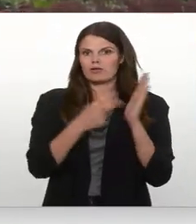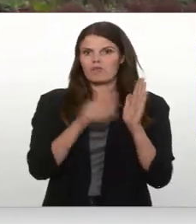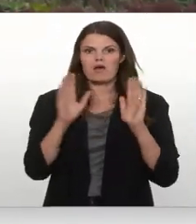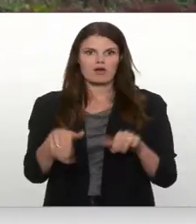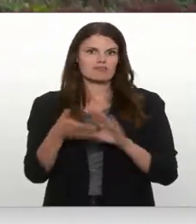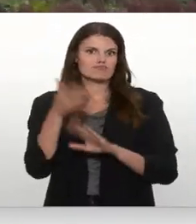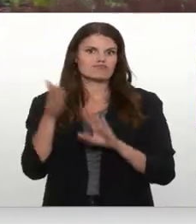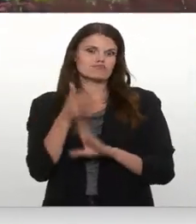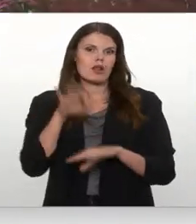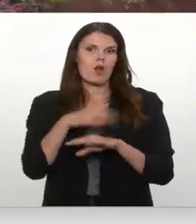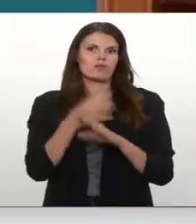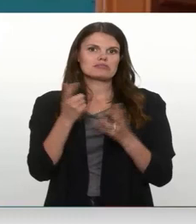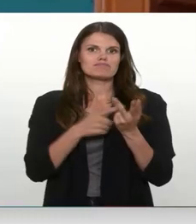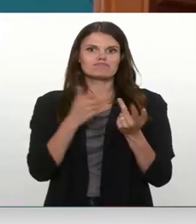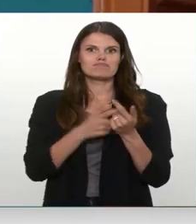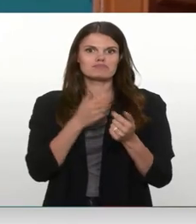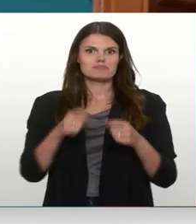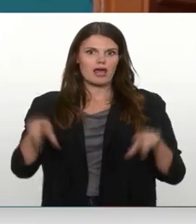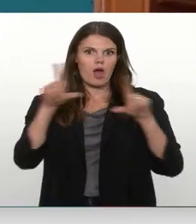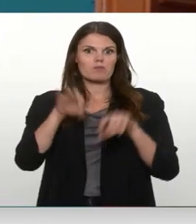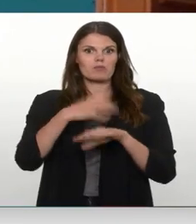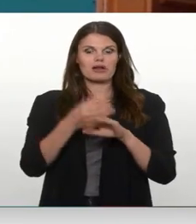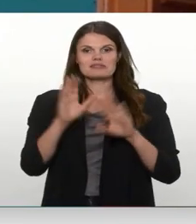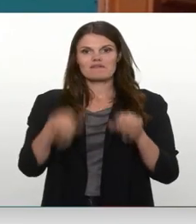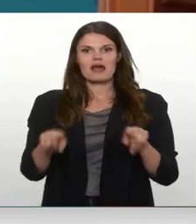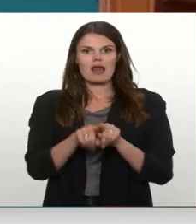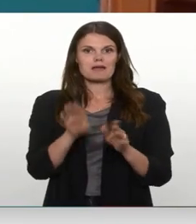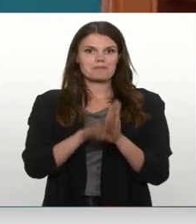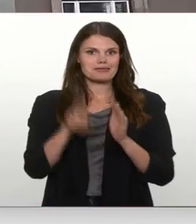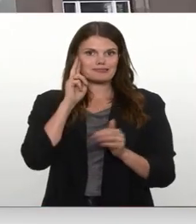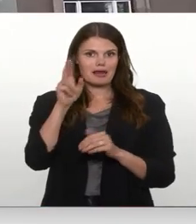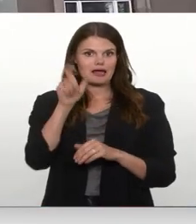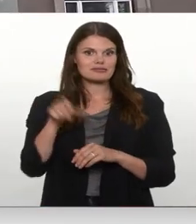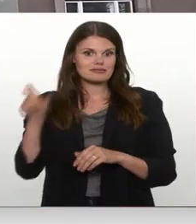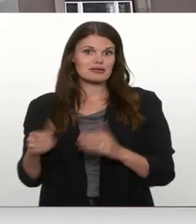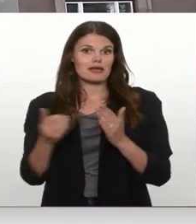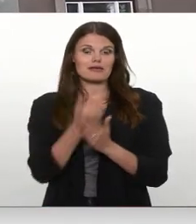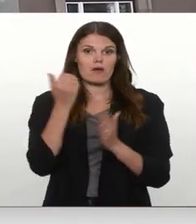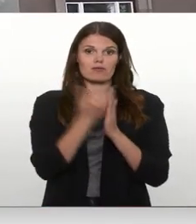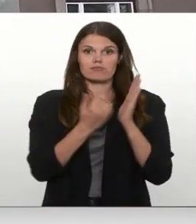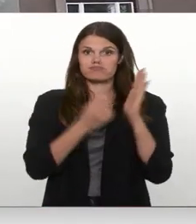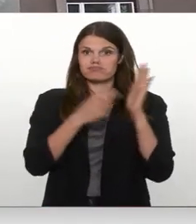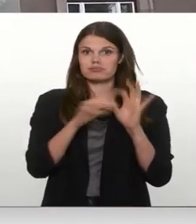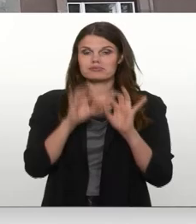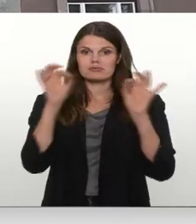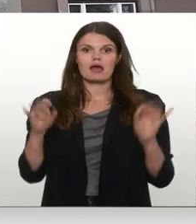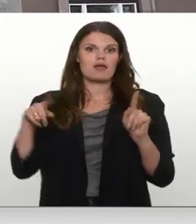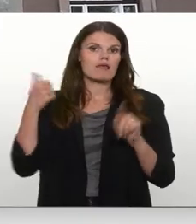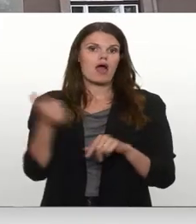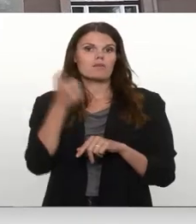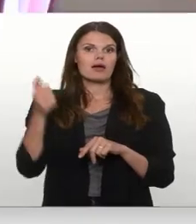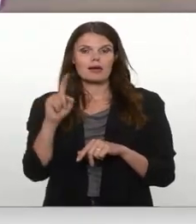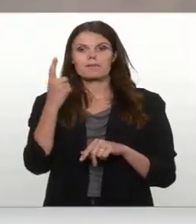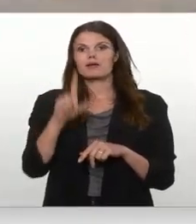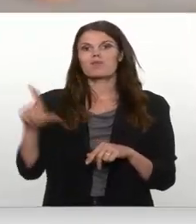sekmēt laulību skaita pieaugumu, kad precības varēs rīkot arī bez lieciniekiem. Jaunais regulējums stāsies spēkā nākamā gada 1.